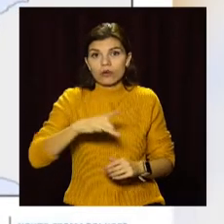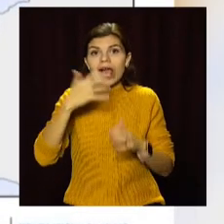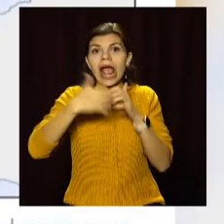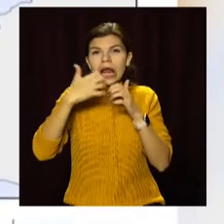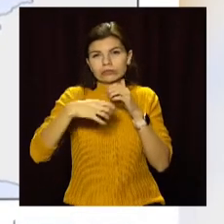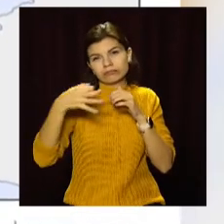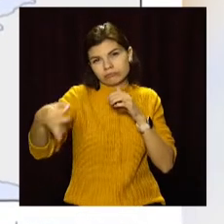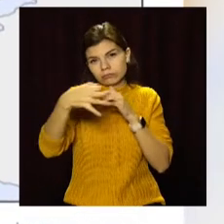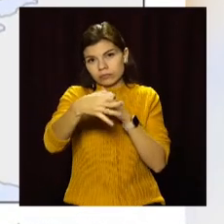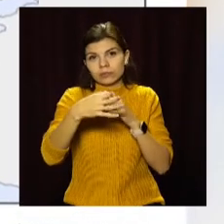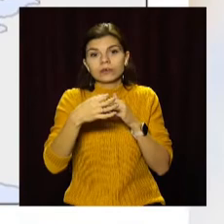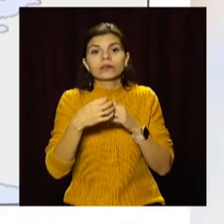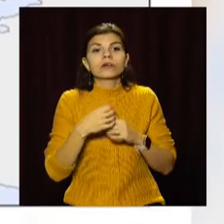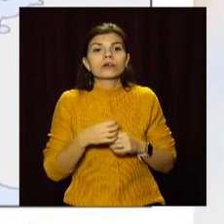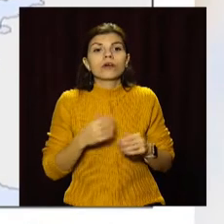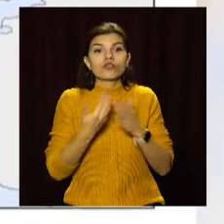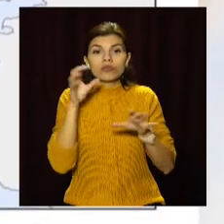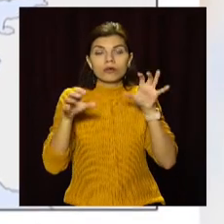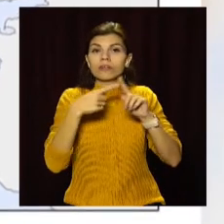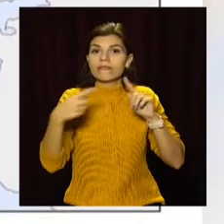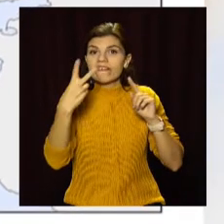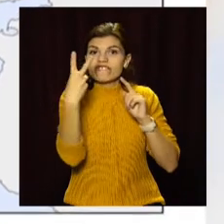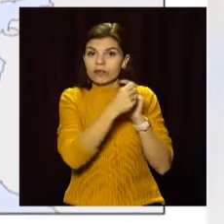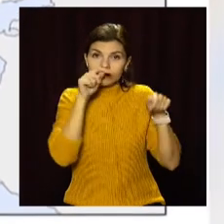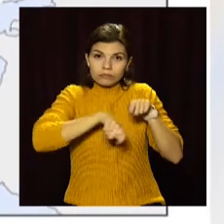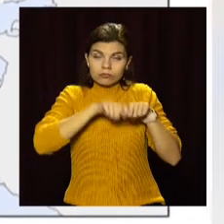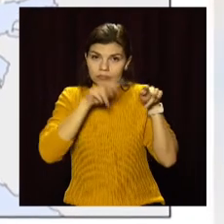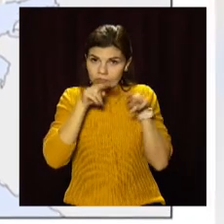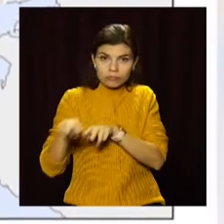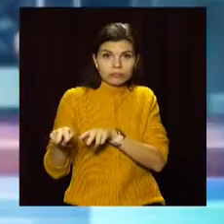Херсонщині. Нове зонування діятиме протягом двох тижнів.